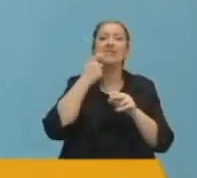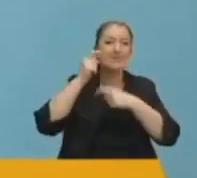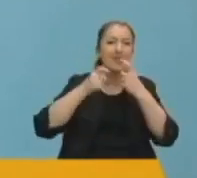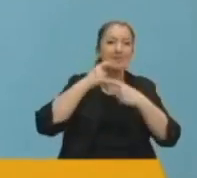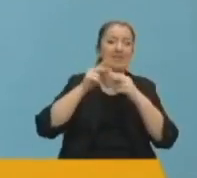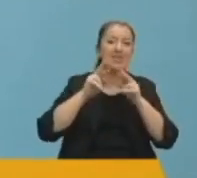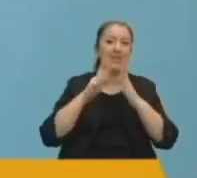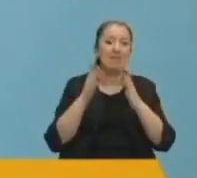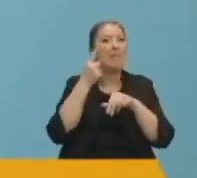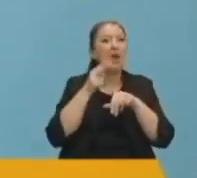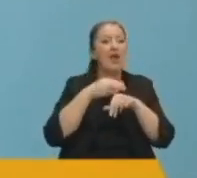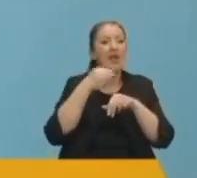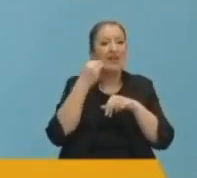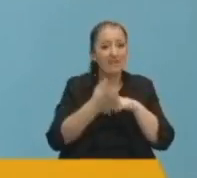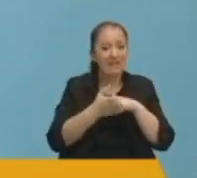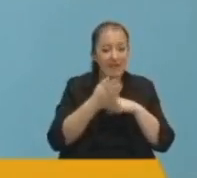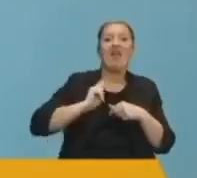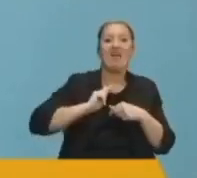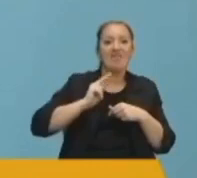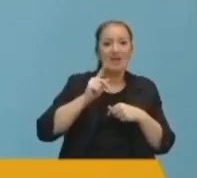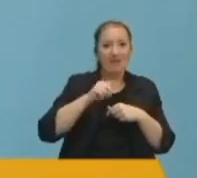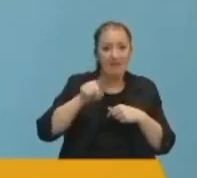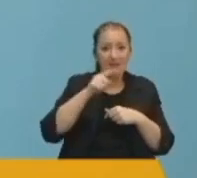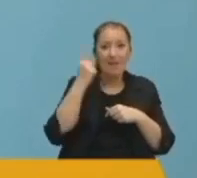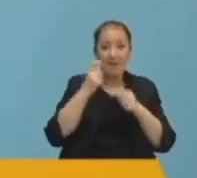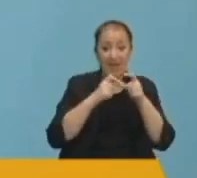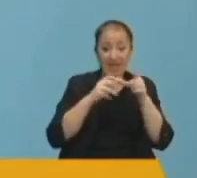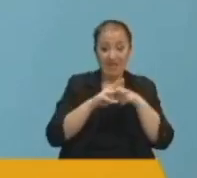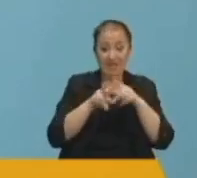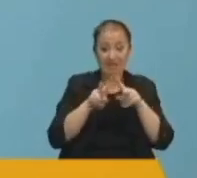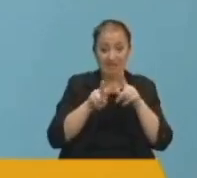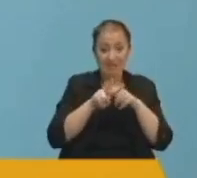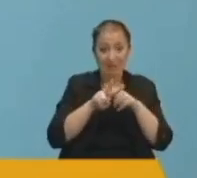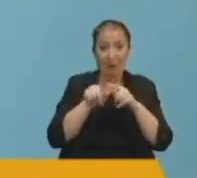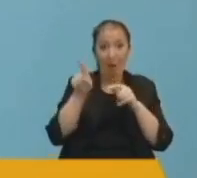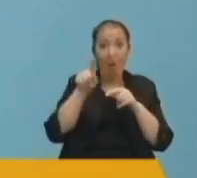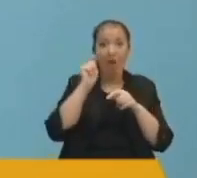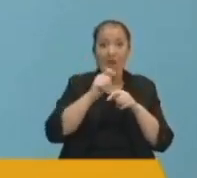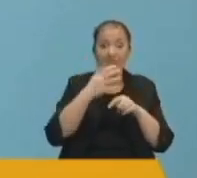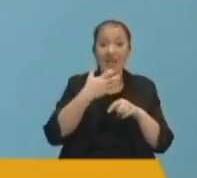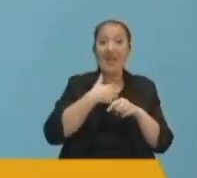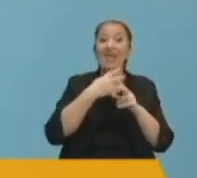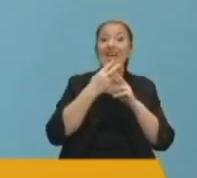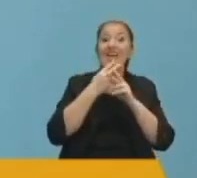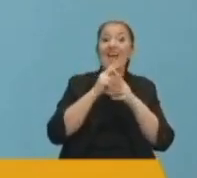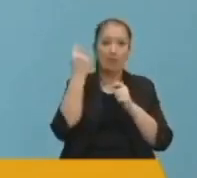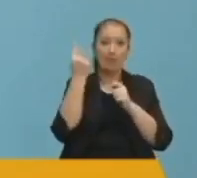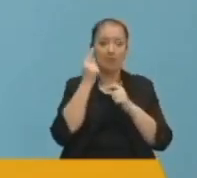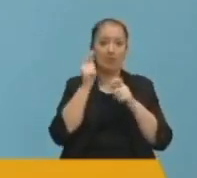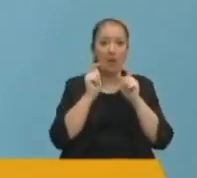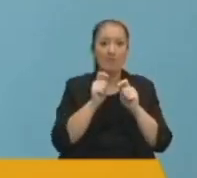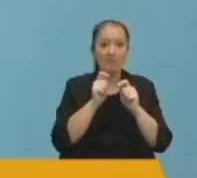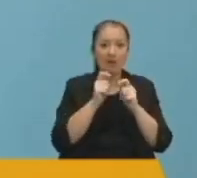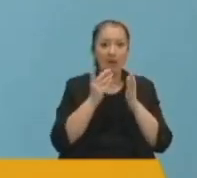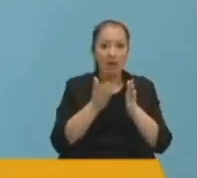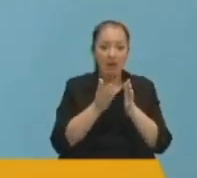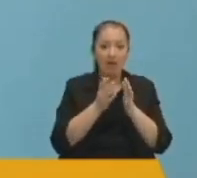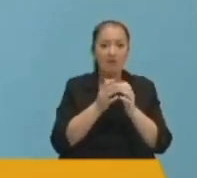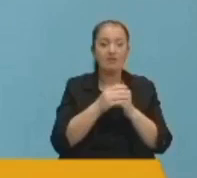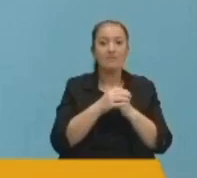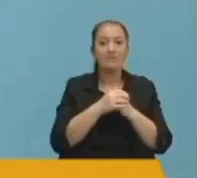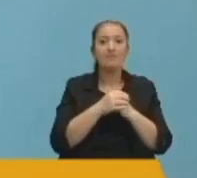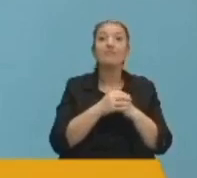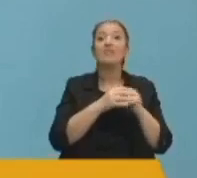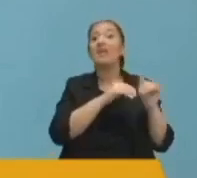görüntüsü. Bir örnek verelim. Alevi canlar bir semah ayini yapsalar ve kendilerini rencide edecek şekilde bir semah ayini icra